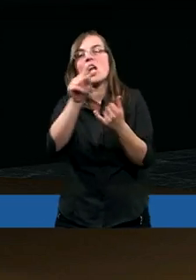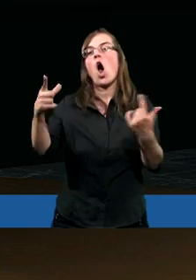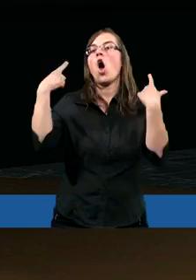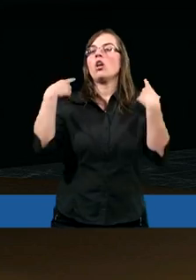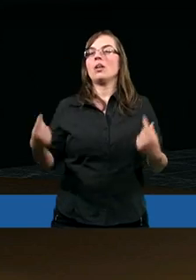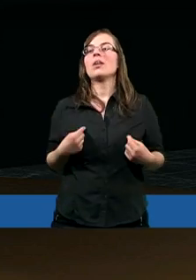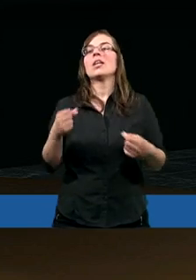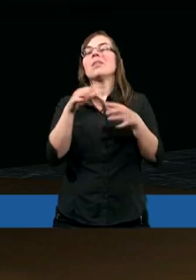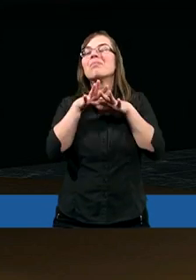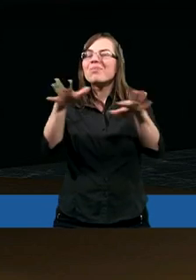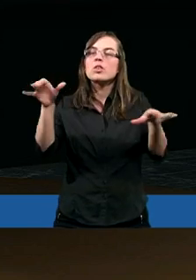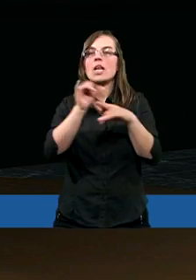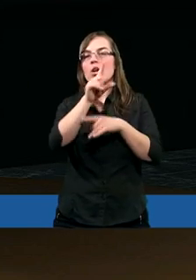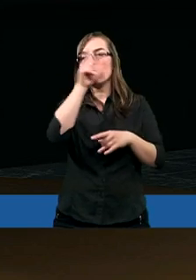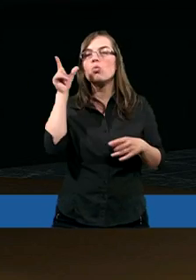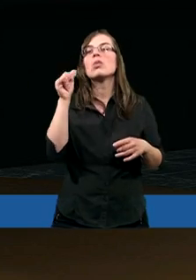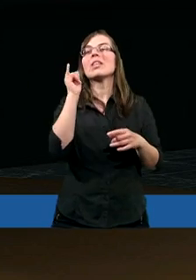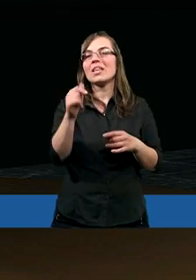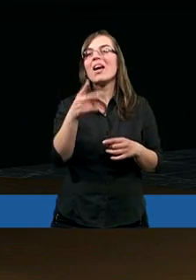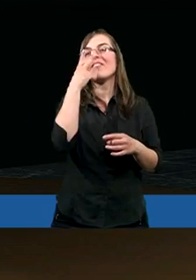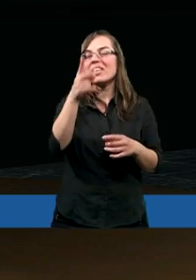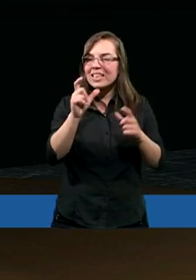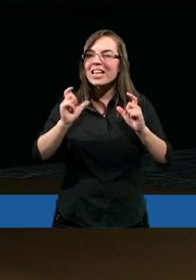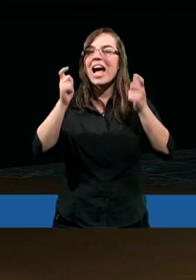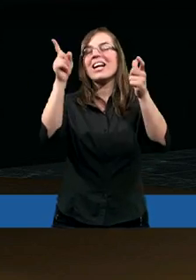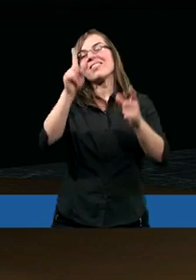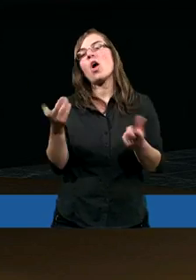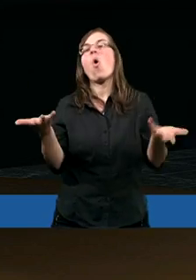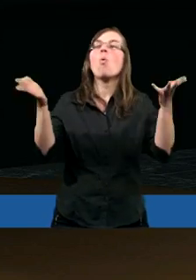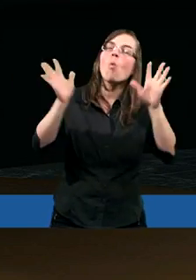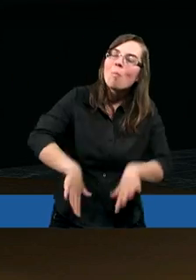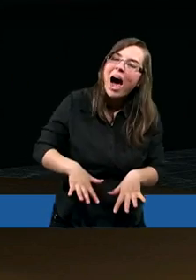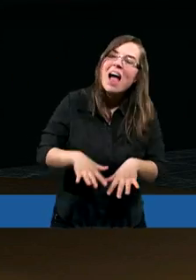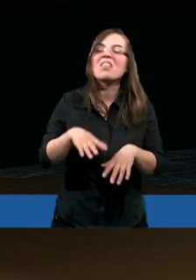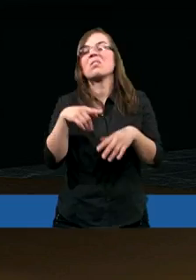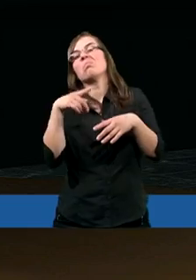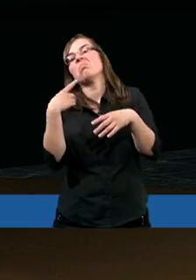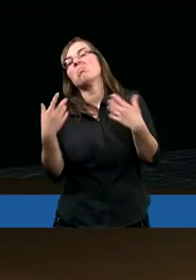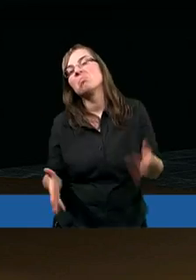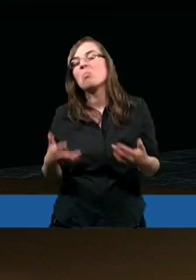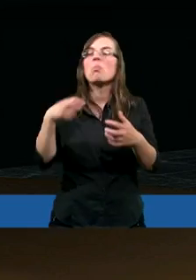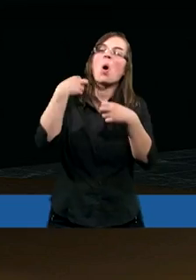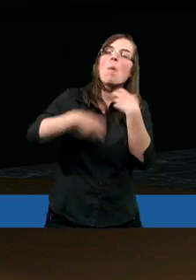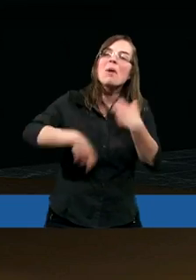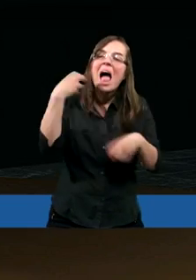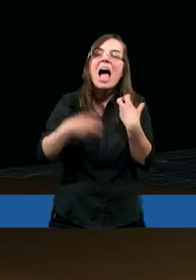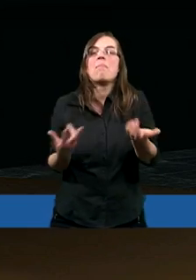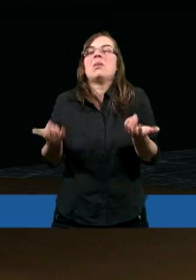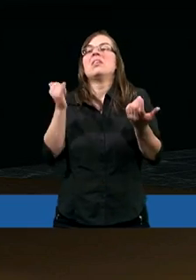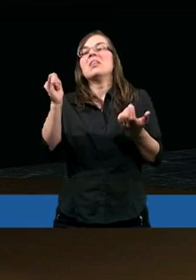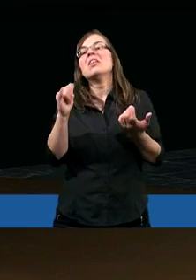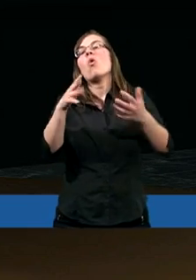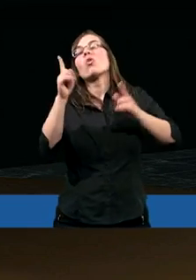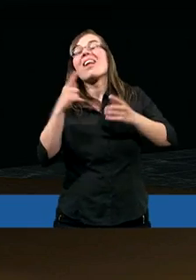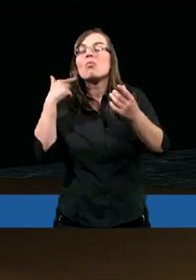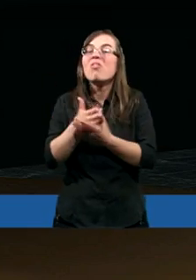Czasami bardzo wielkie upadki. I Piotrowi również zdarzały się upadki na drodze jego chrześcijańskiego życia, kiedy uwierzył i